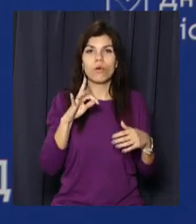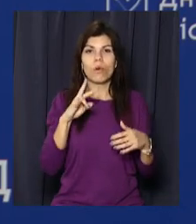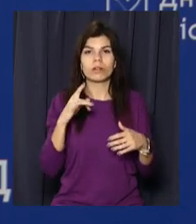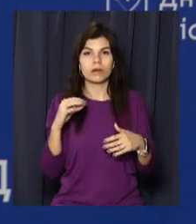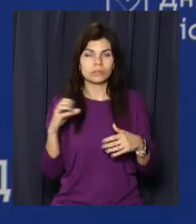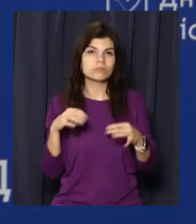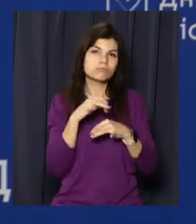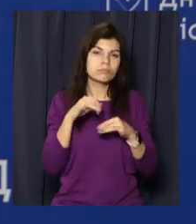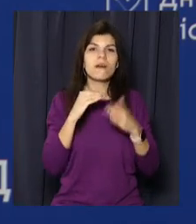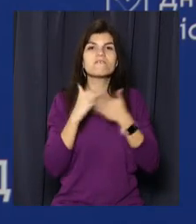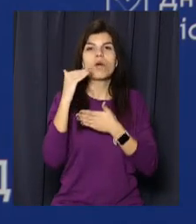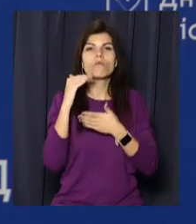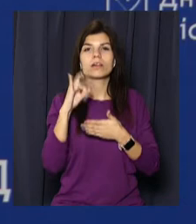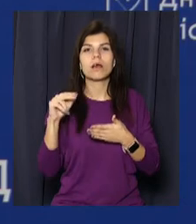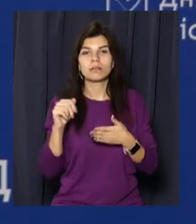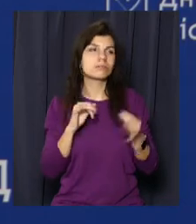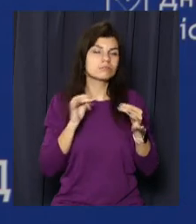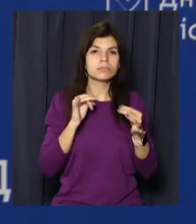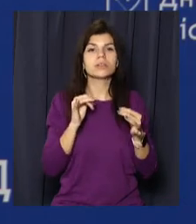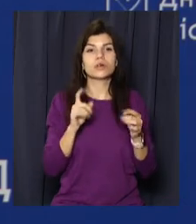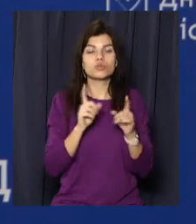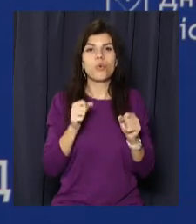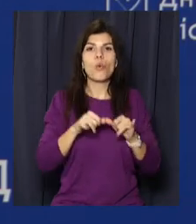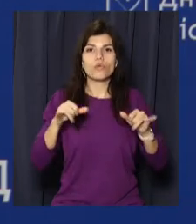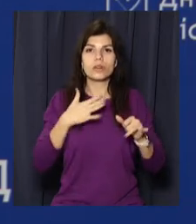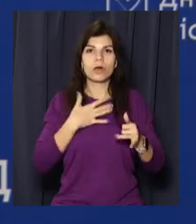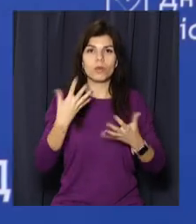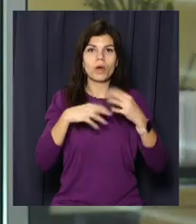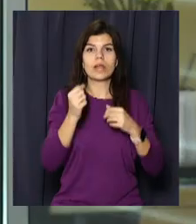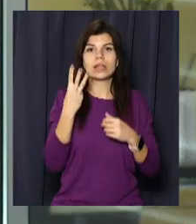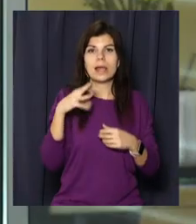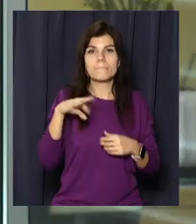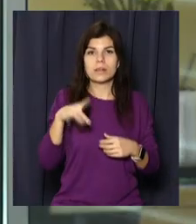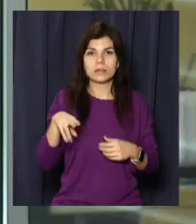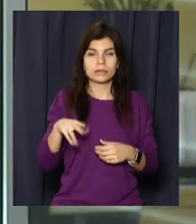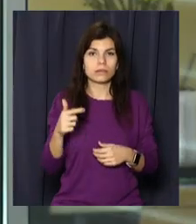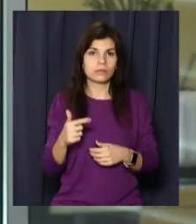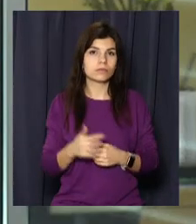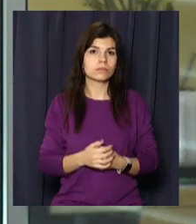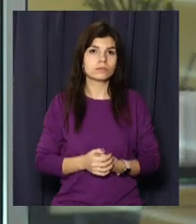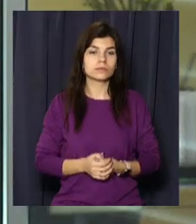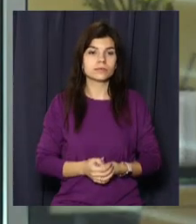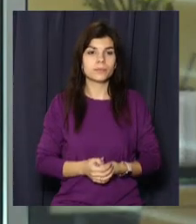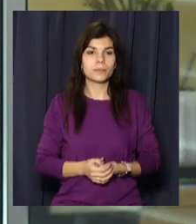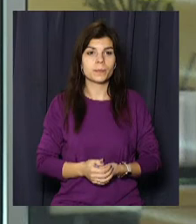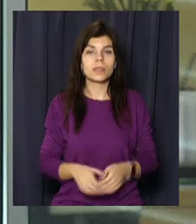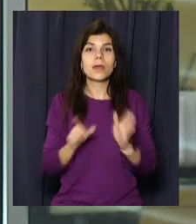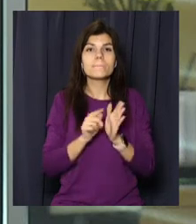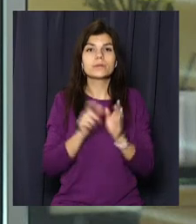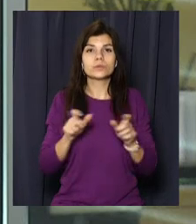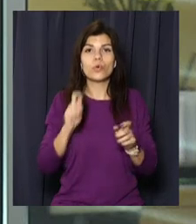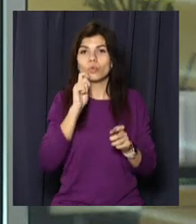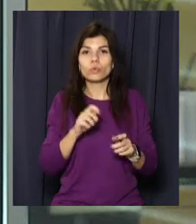фінансування йде на 670 мільйонів, соціальна сфера – на 100 мільйонів. Пенсіонери в Україні отримуватимуть більше.